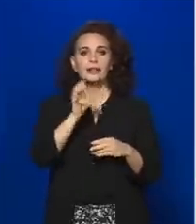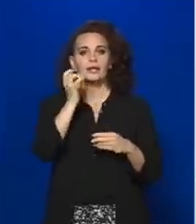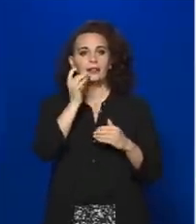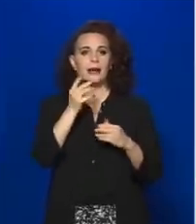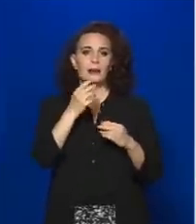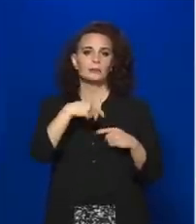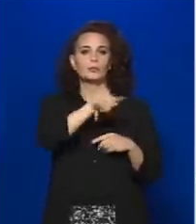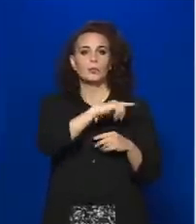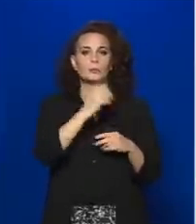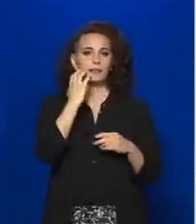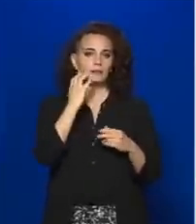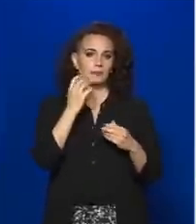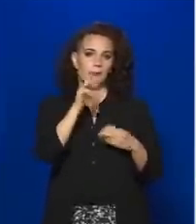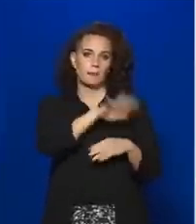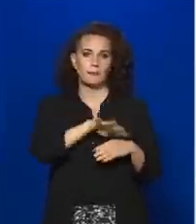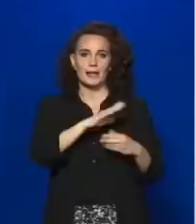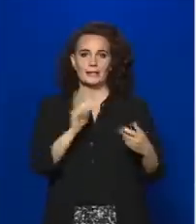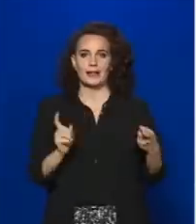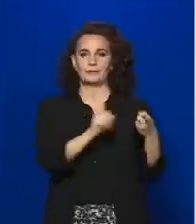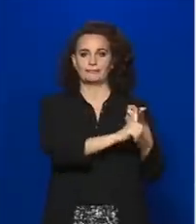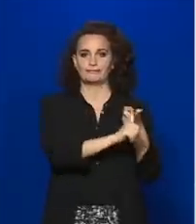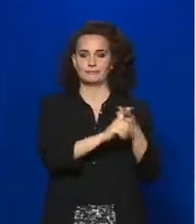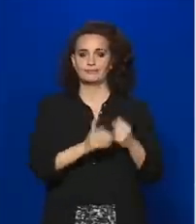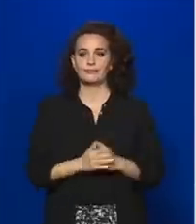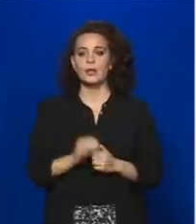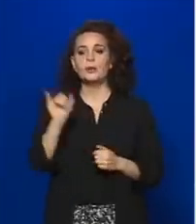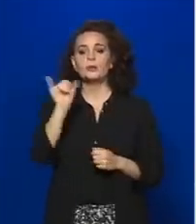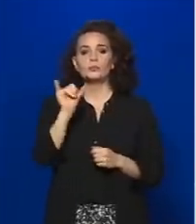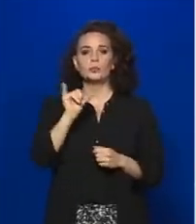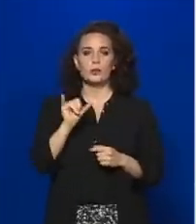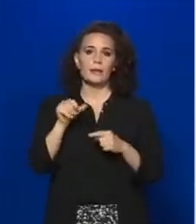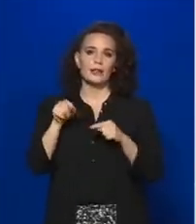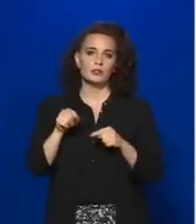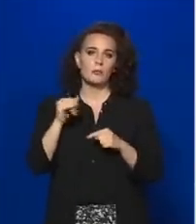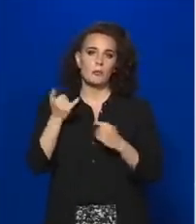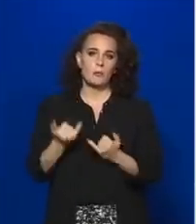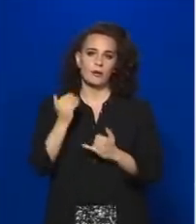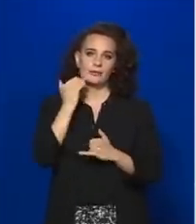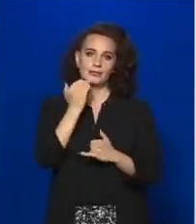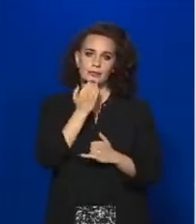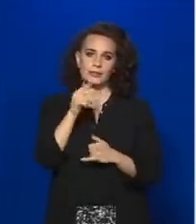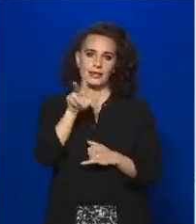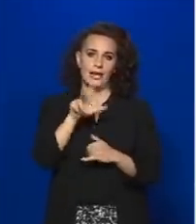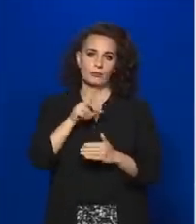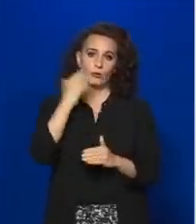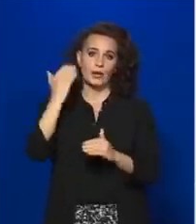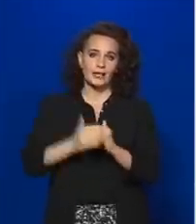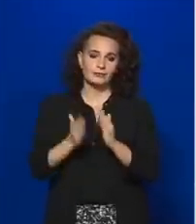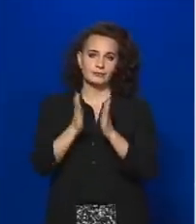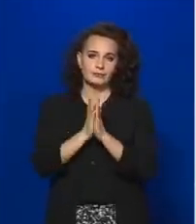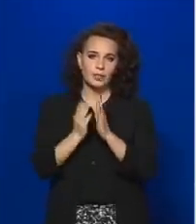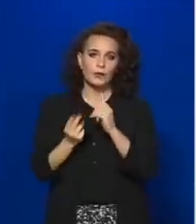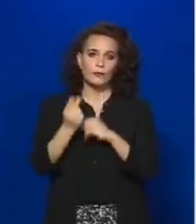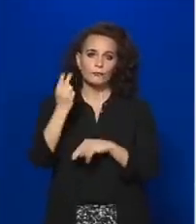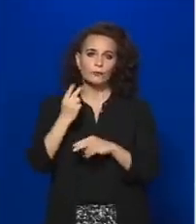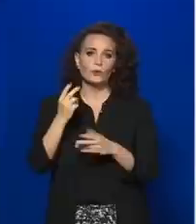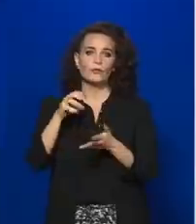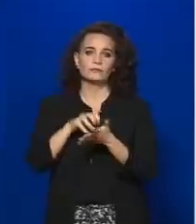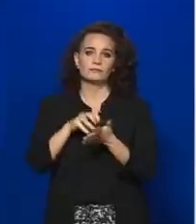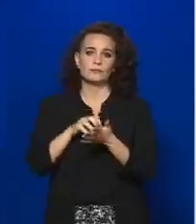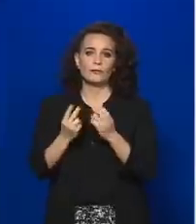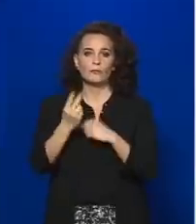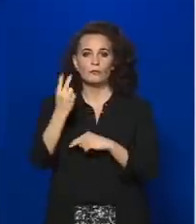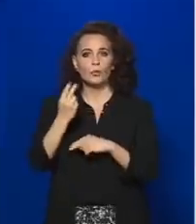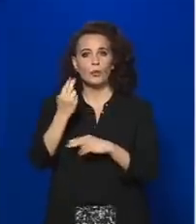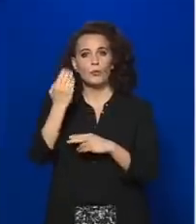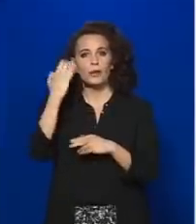egy egységnek. Budapesten ma délután három óráig kértük a fővárosi főpolgármestert és